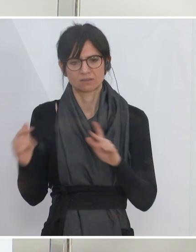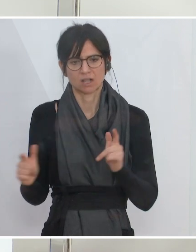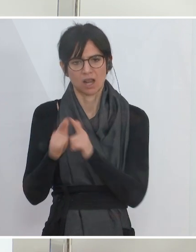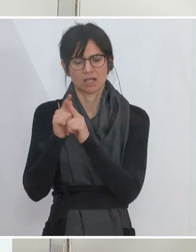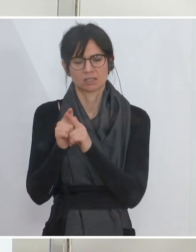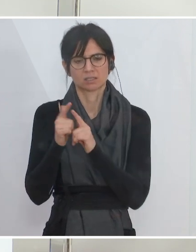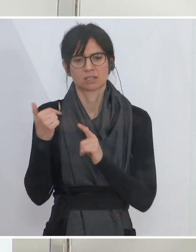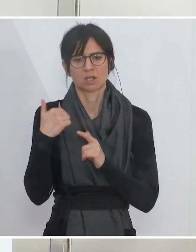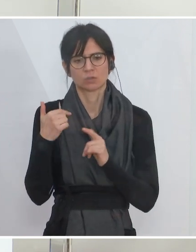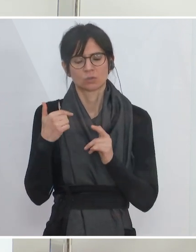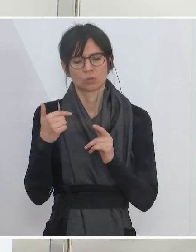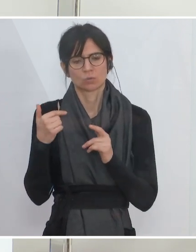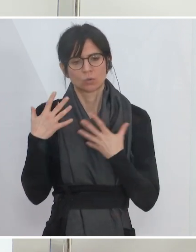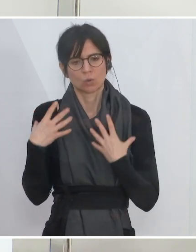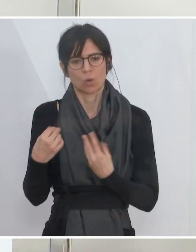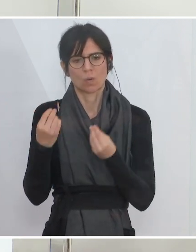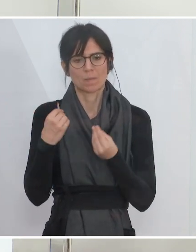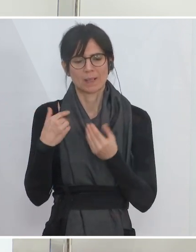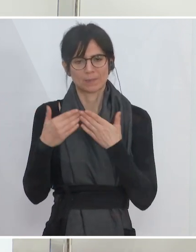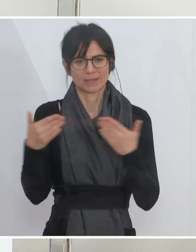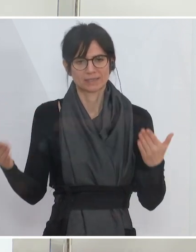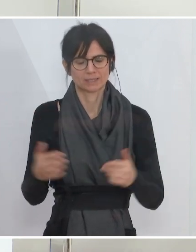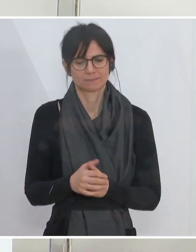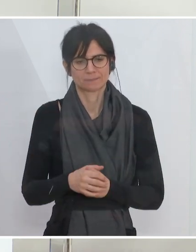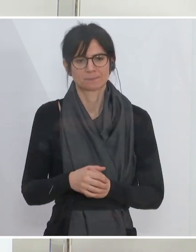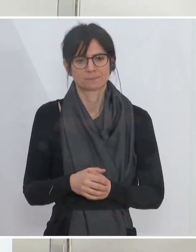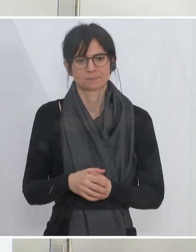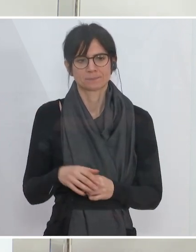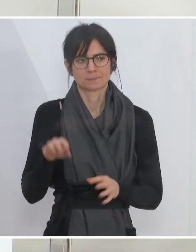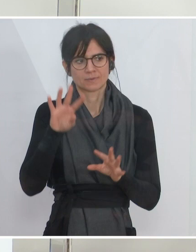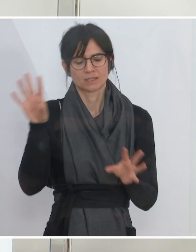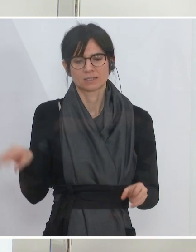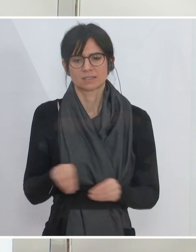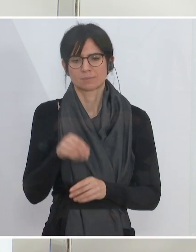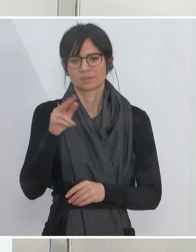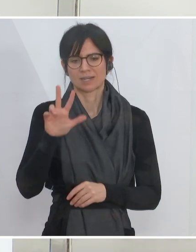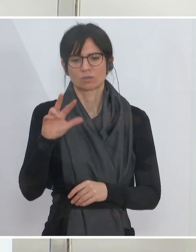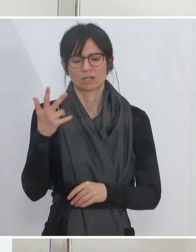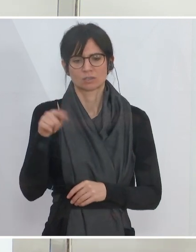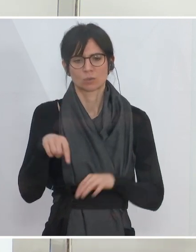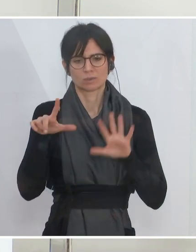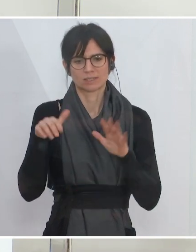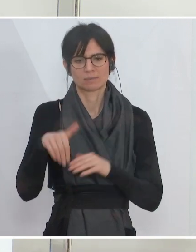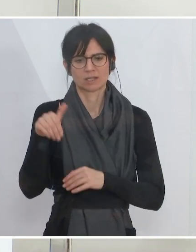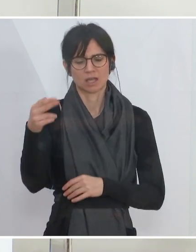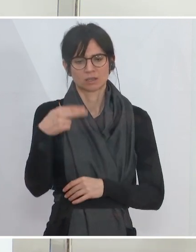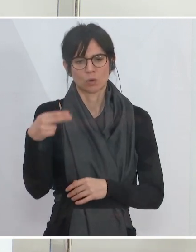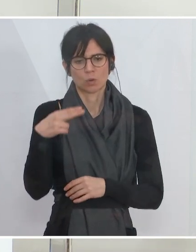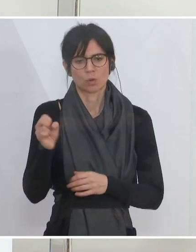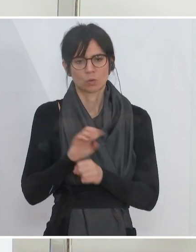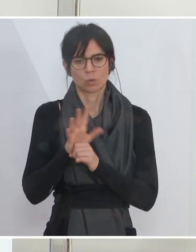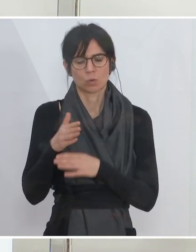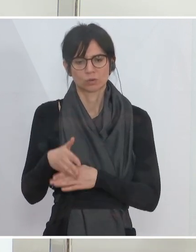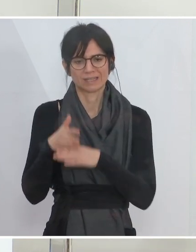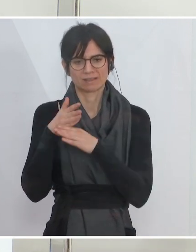Vorarlberg heruntergebrochen Ihnen mitzugeben. Insgesamt sind da bis dato 33,7 Milliarden Euro an Corona